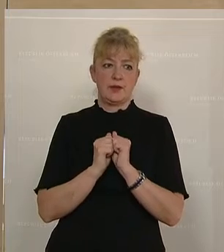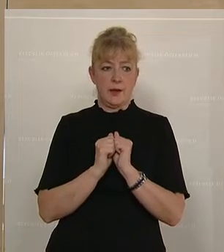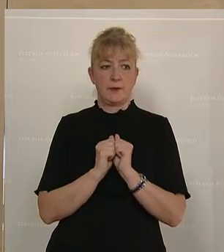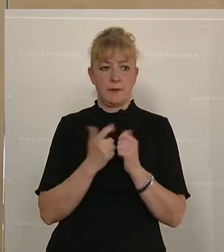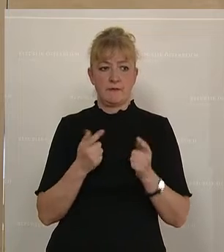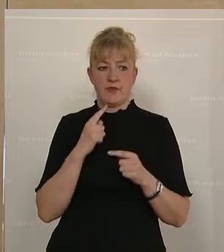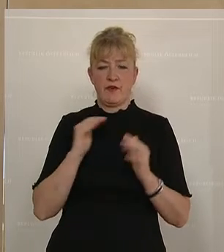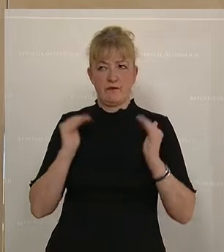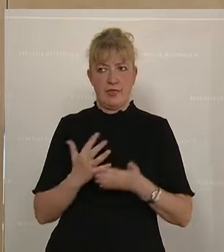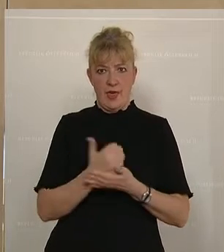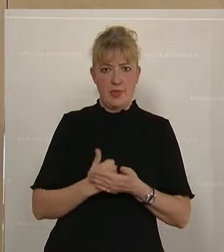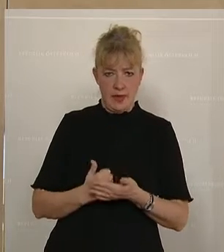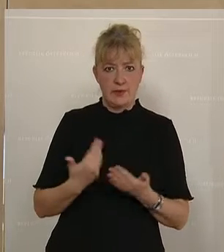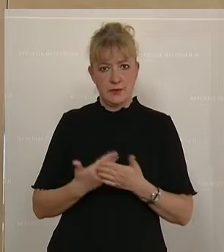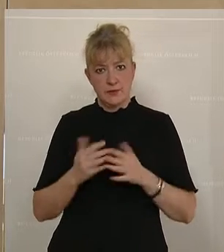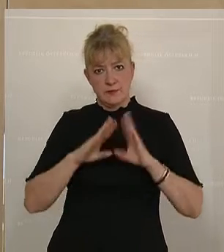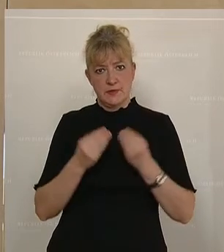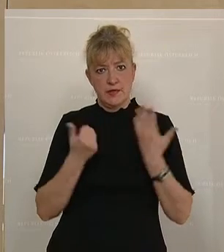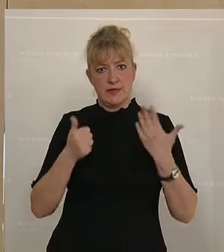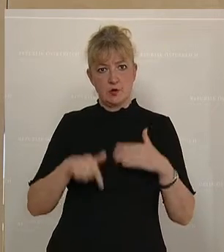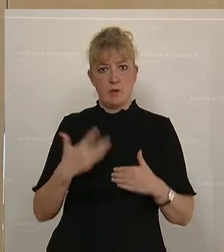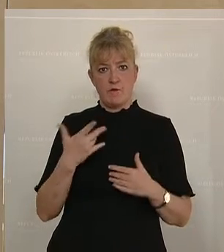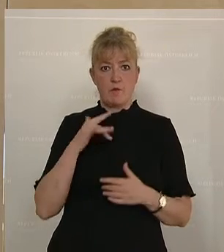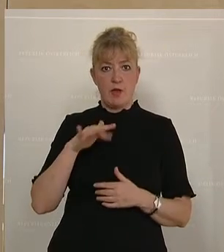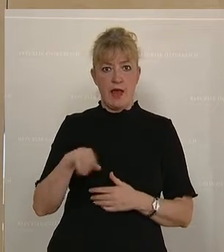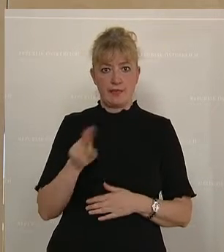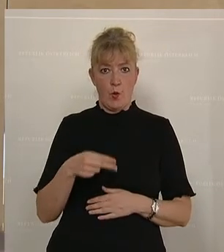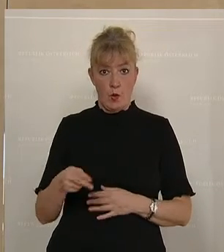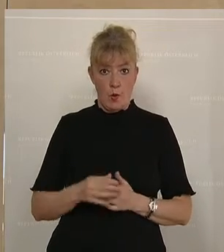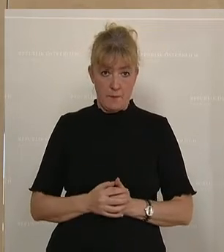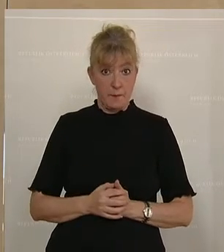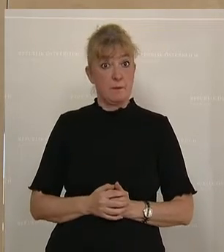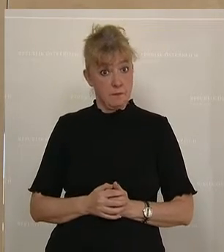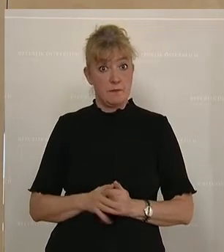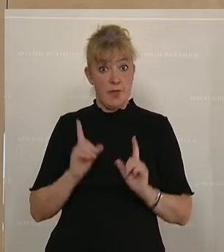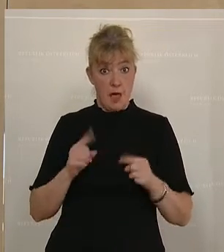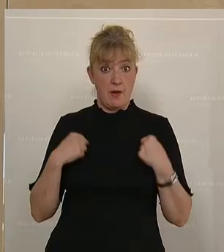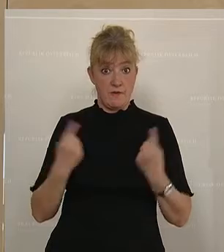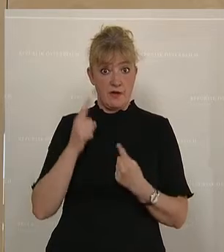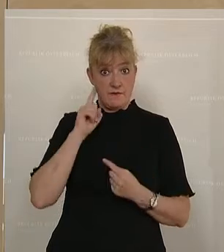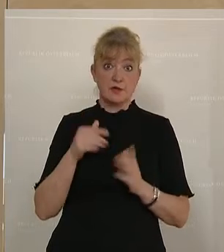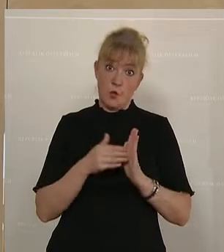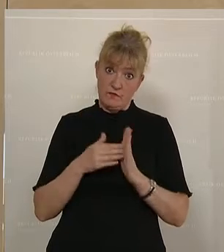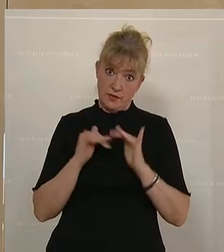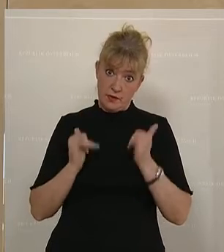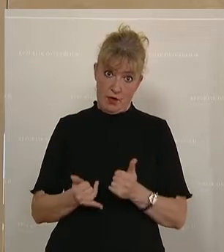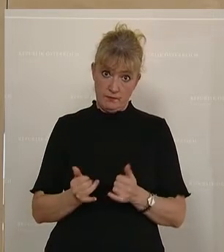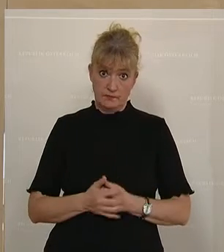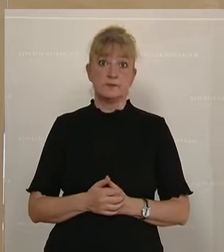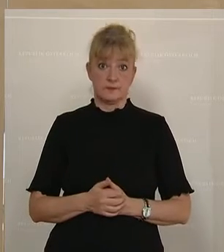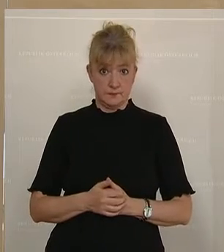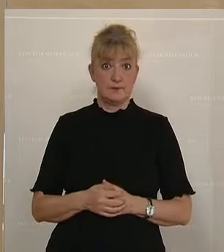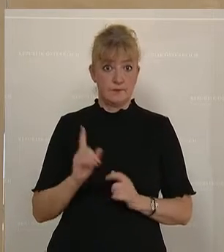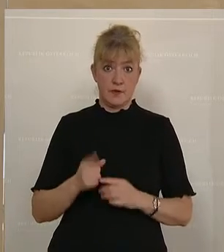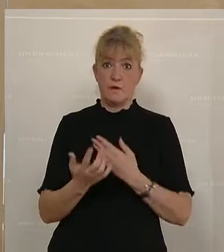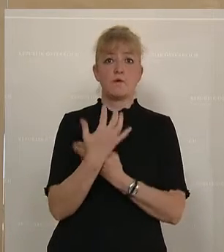eingenommen ist. In Summe 6,5 Milliarden Euro. Wir wissen aber auch, dass das notwendig ist. Es wird